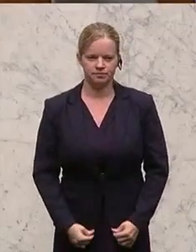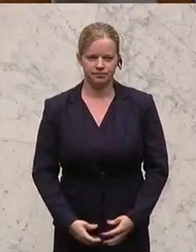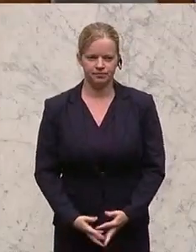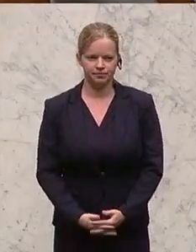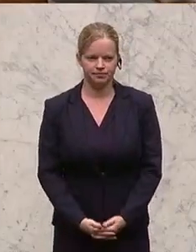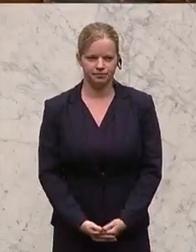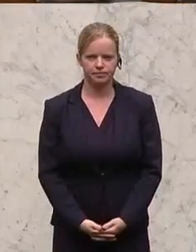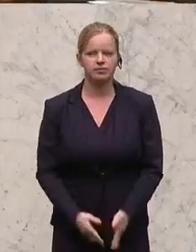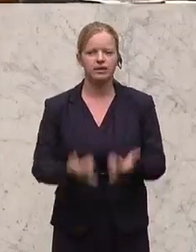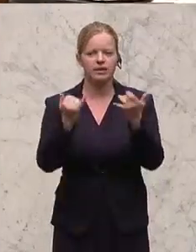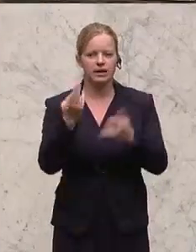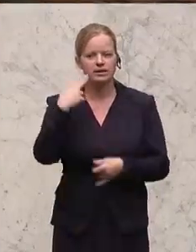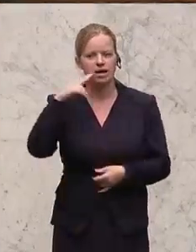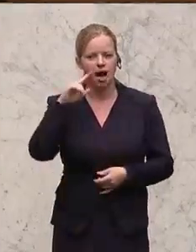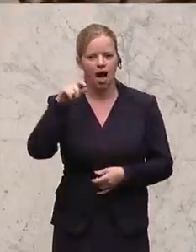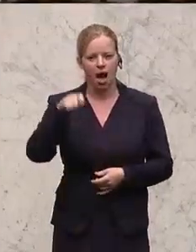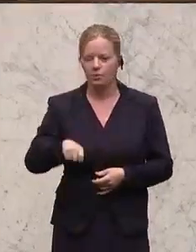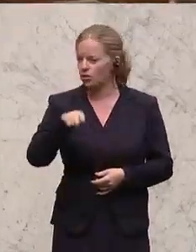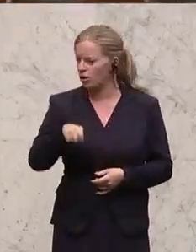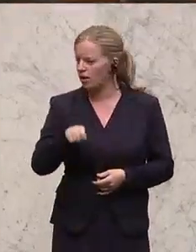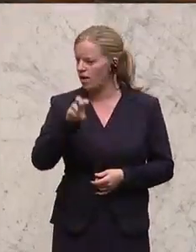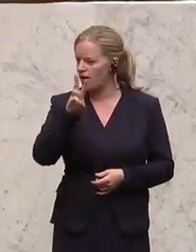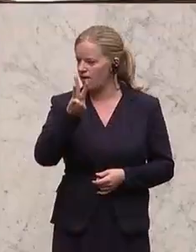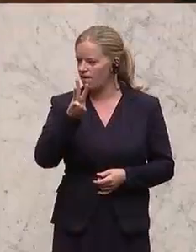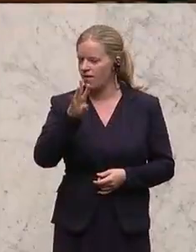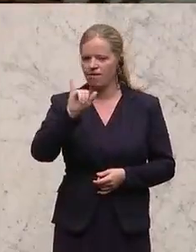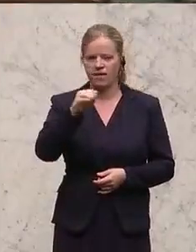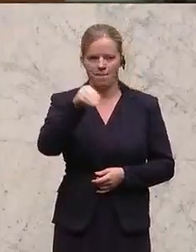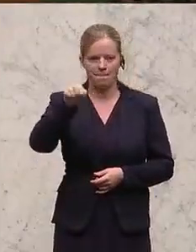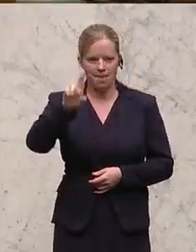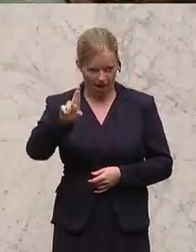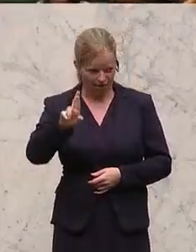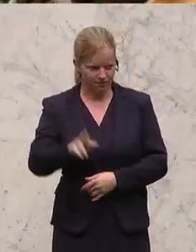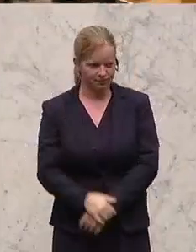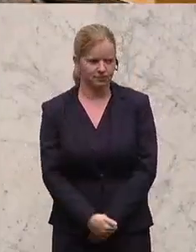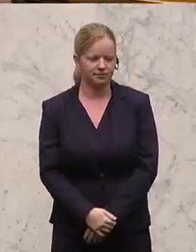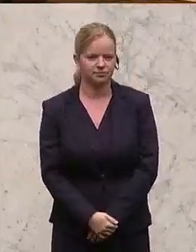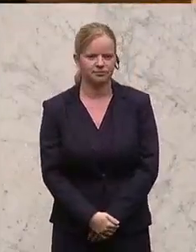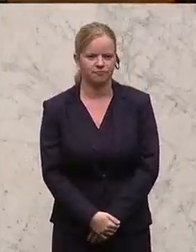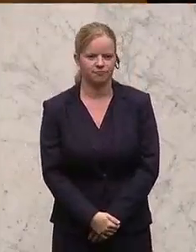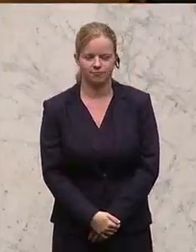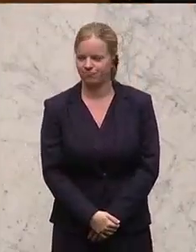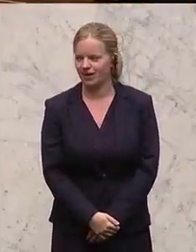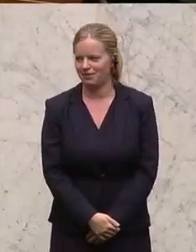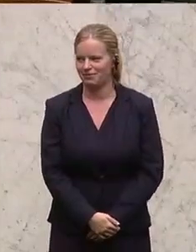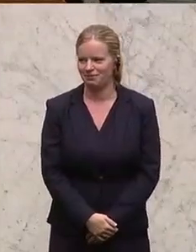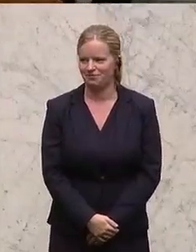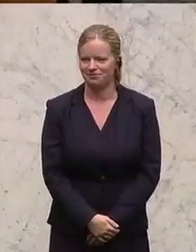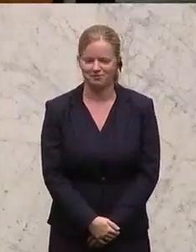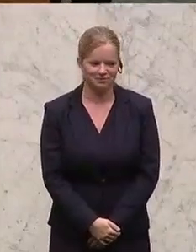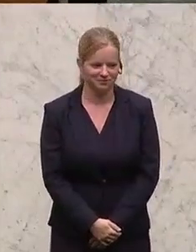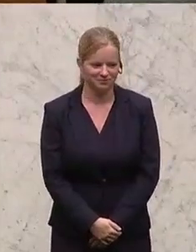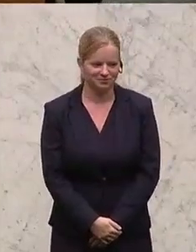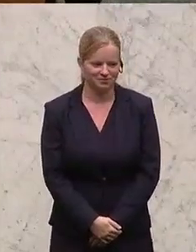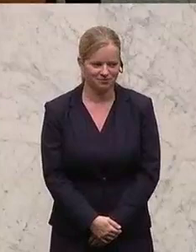Weder einfache Gesetze noch eine einfachere Verwaltung oder eine Entlastung für die Bürger bringe die Steuerreform, so